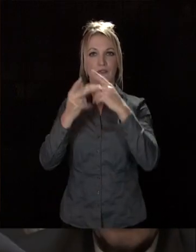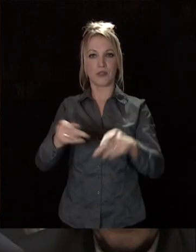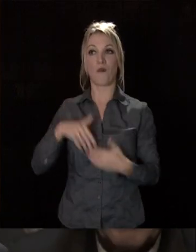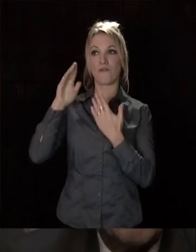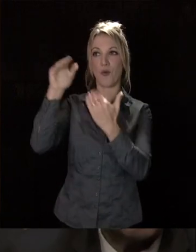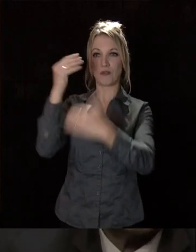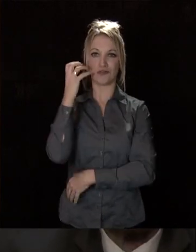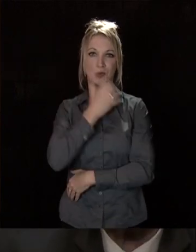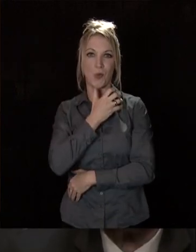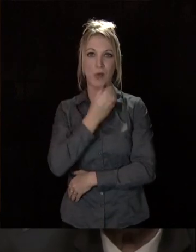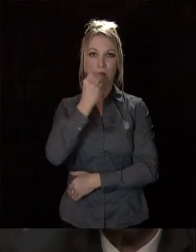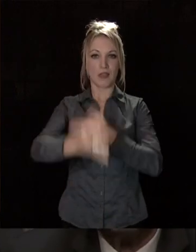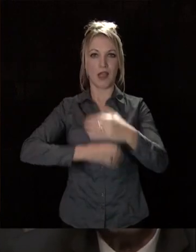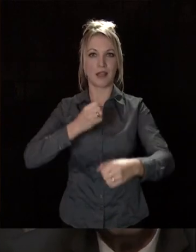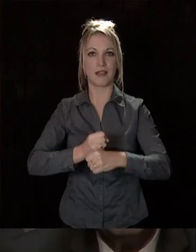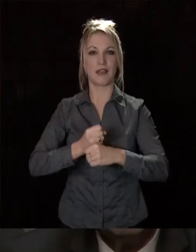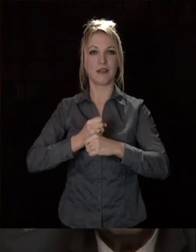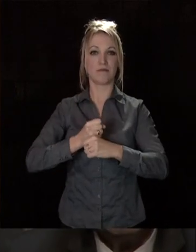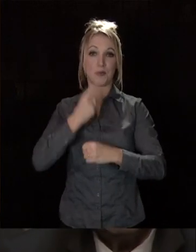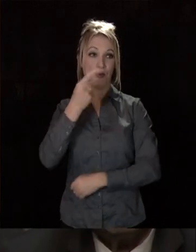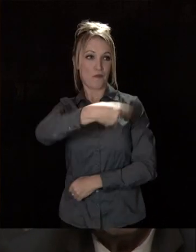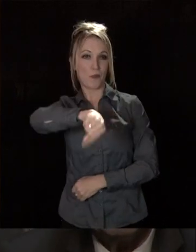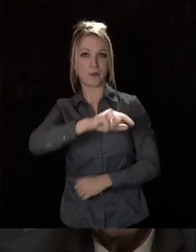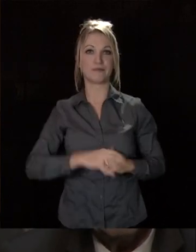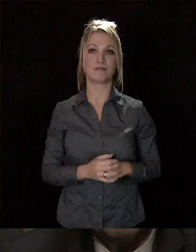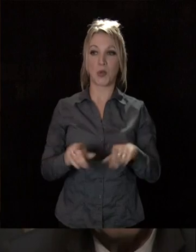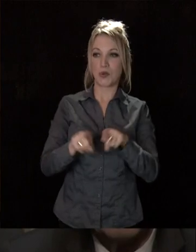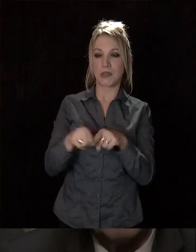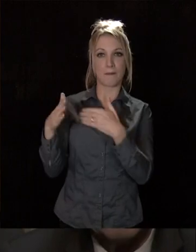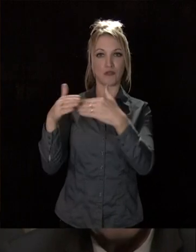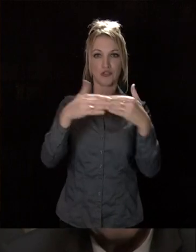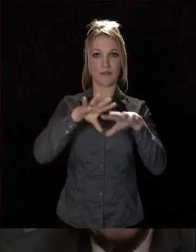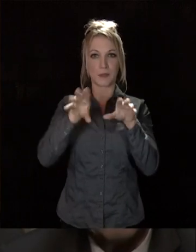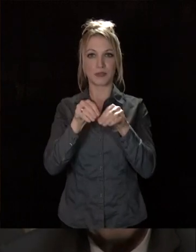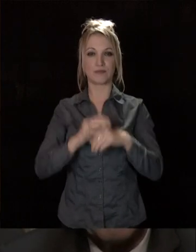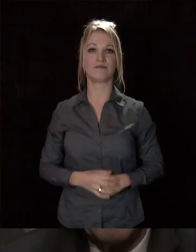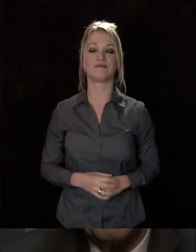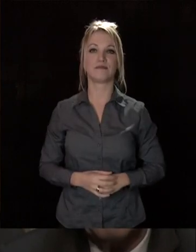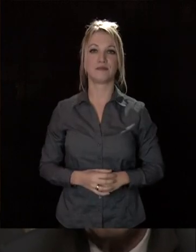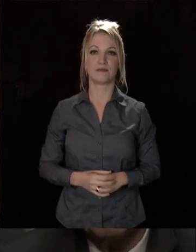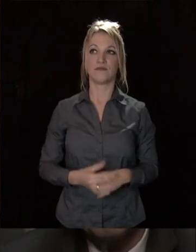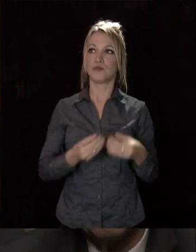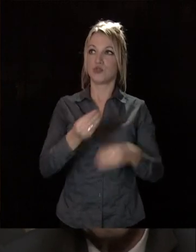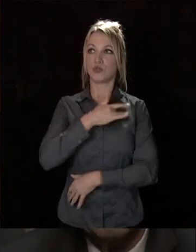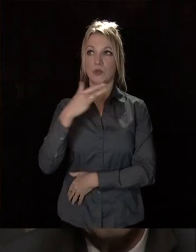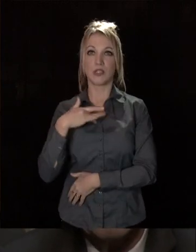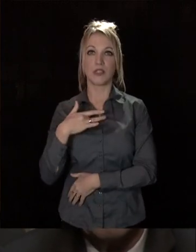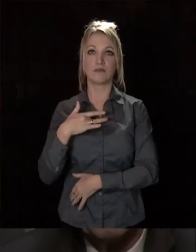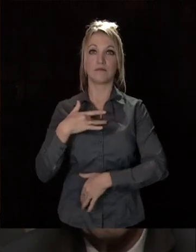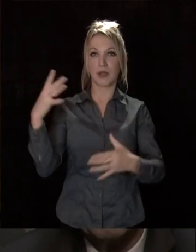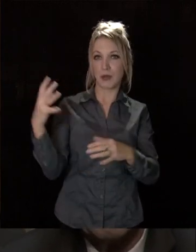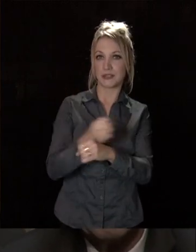chaleureux, de bonnes et heureuses années, pour vous-mêmes, bien sûr, pour vos proches, puissent la santé, la